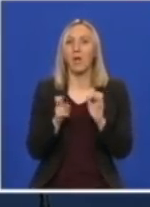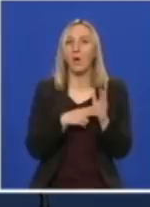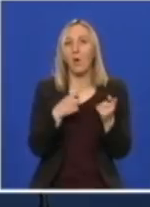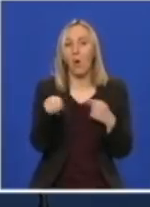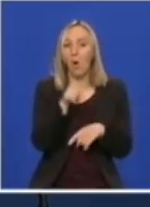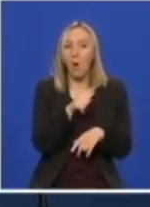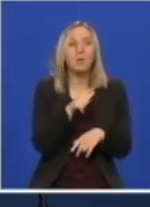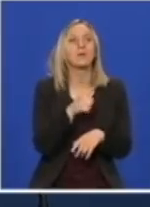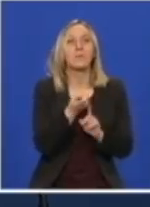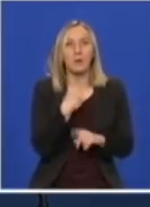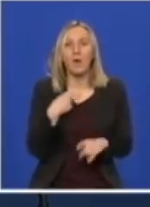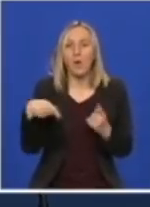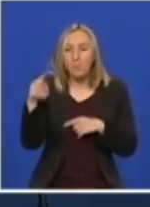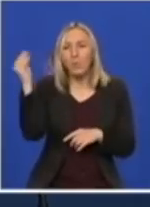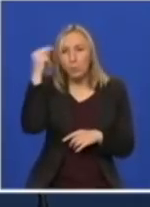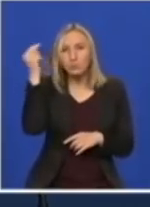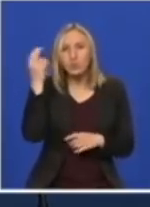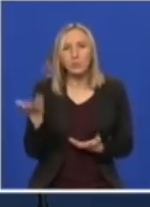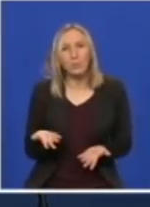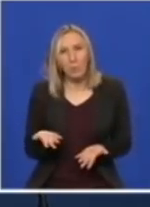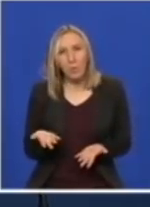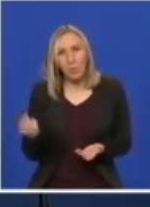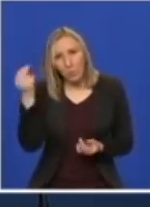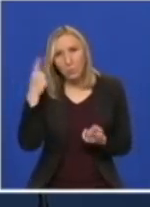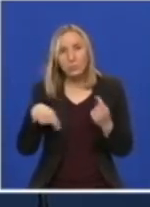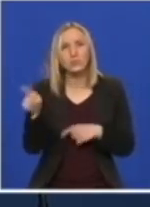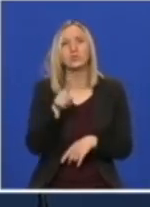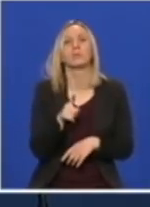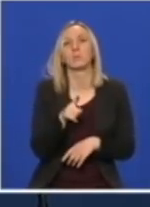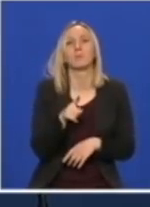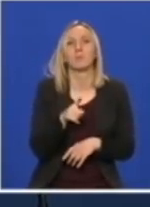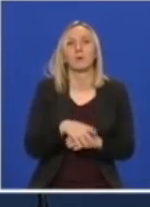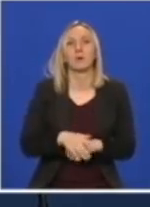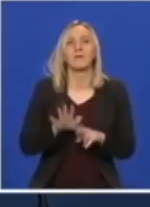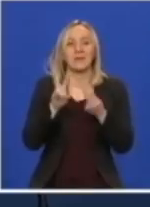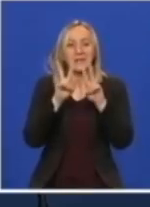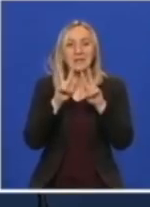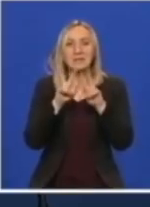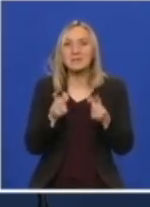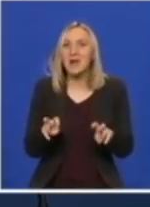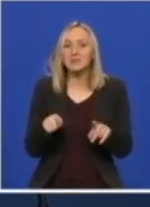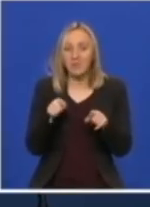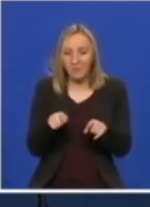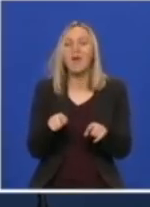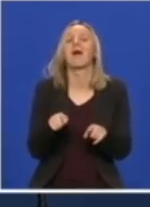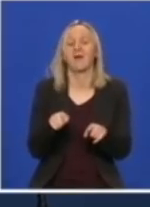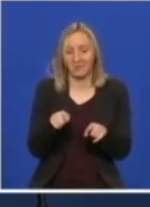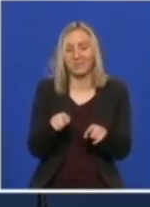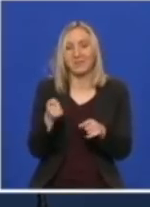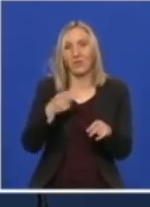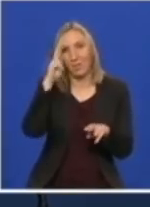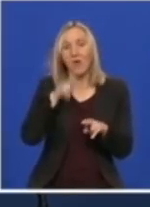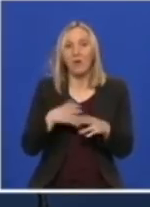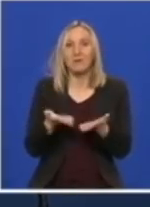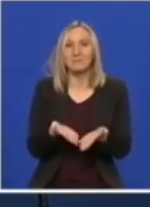učimo, učimo tome, ali evo to su istraživanja takva pokazala, da li će za par meseci kada se